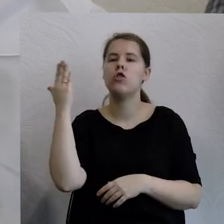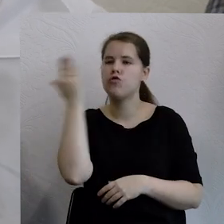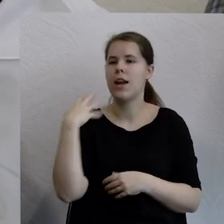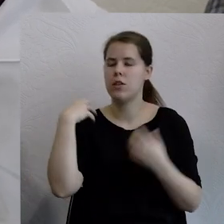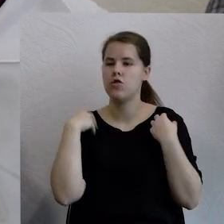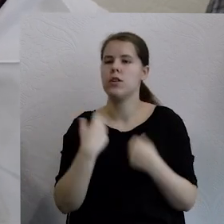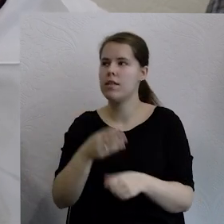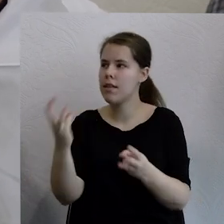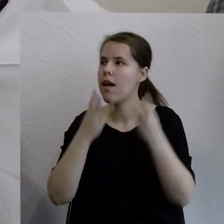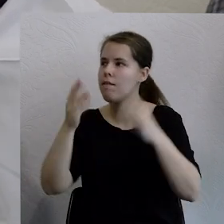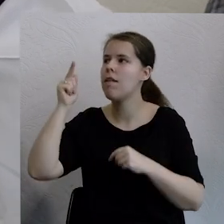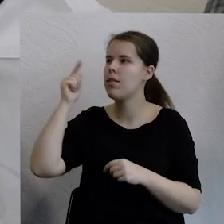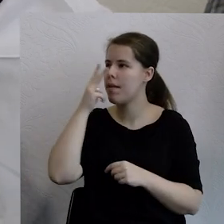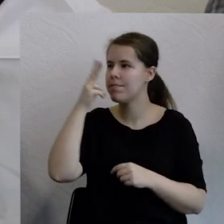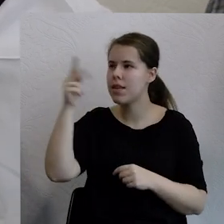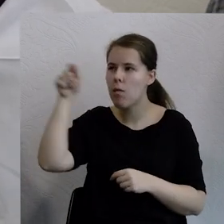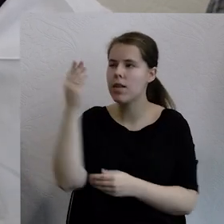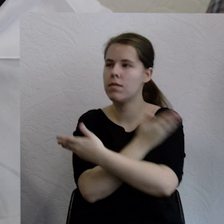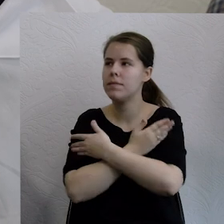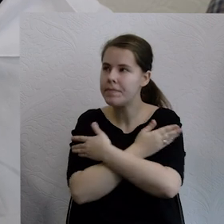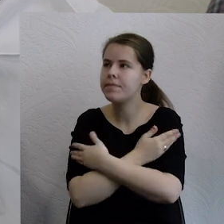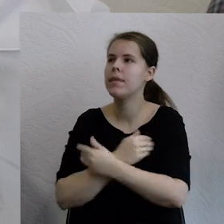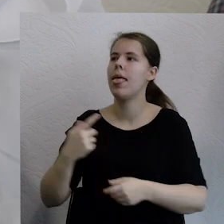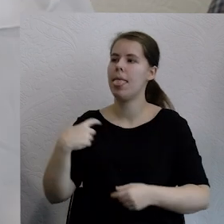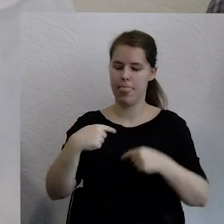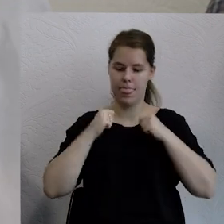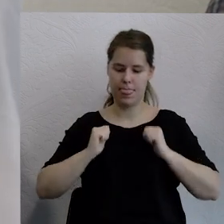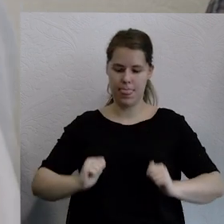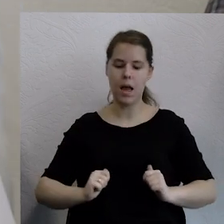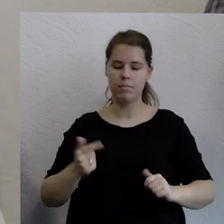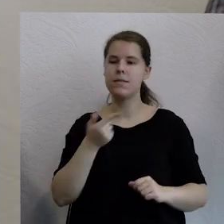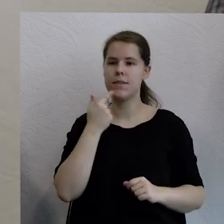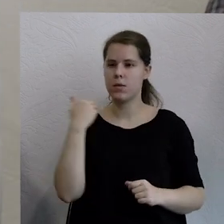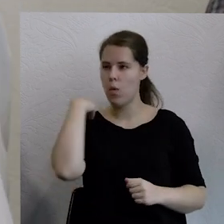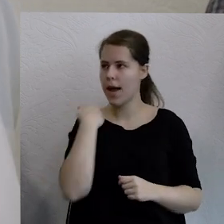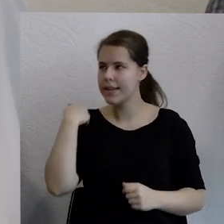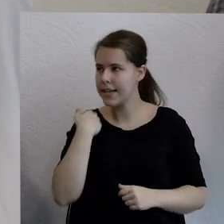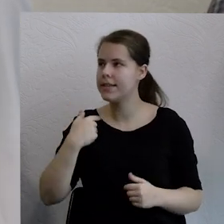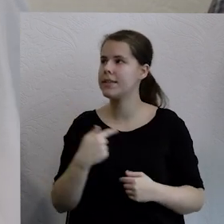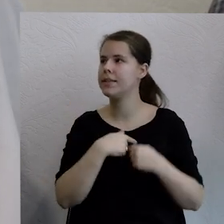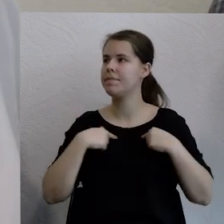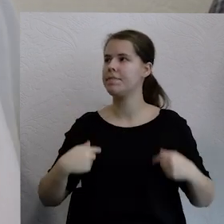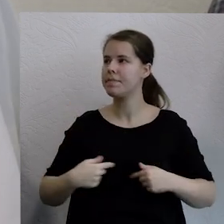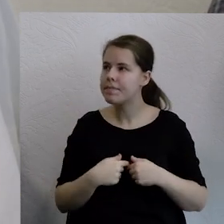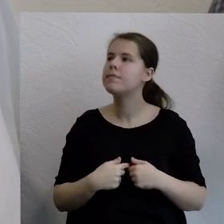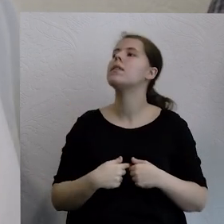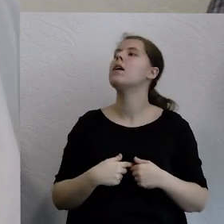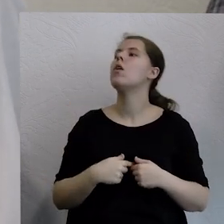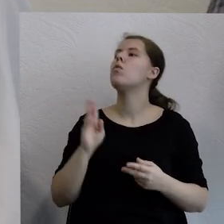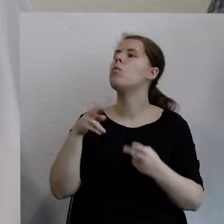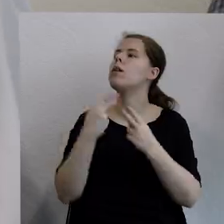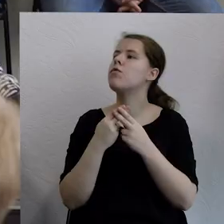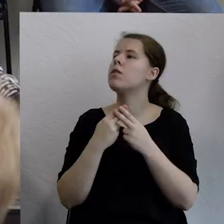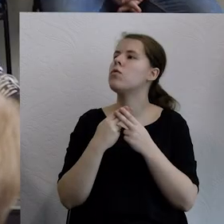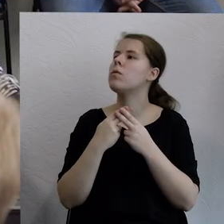napisem, jak tam ma na transpojencie, I've been to the future we won. To jest jego przesłanie, że często